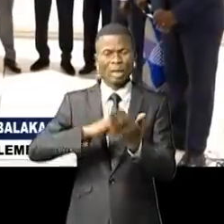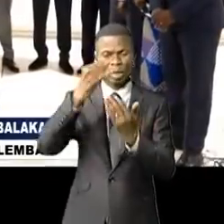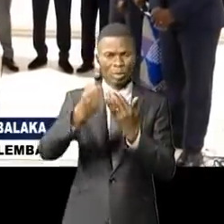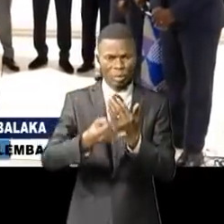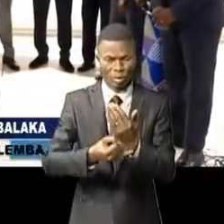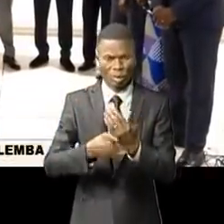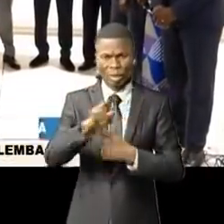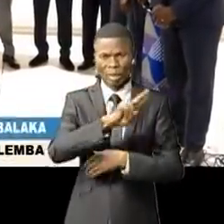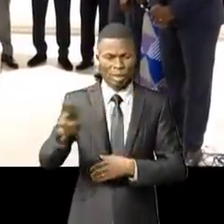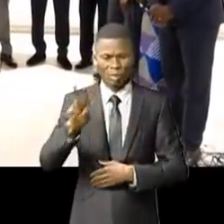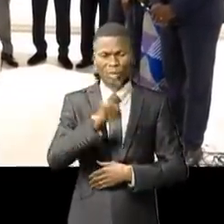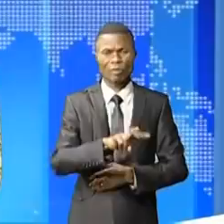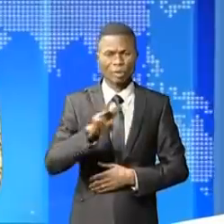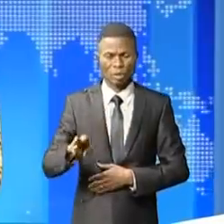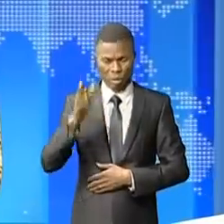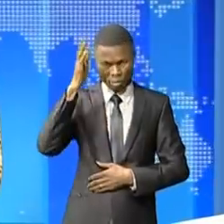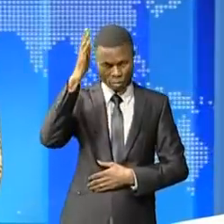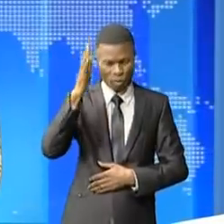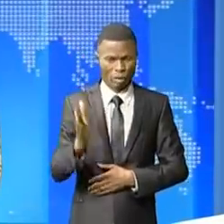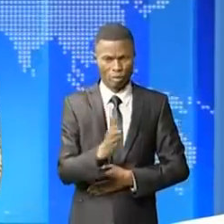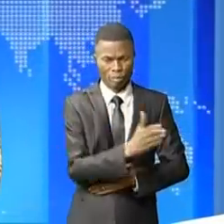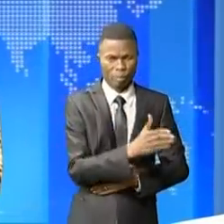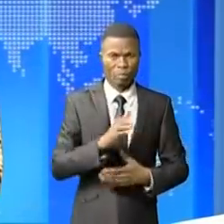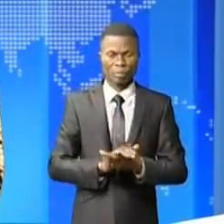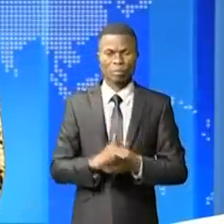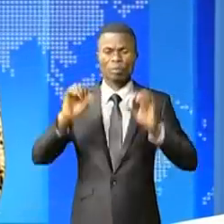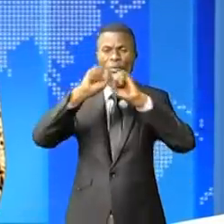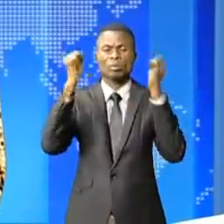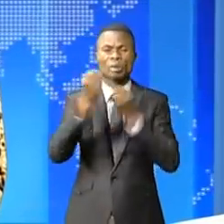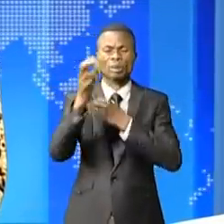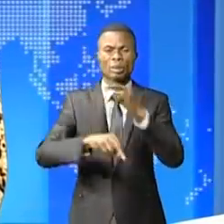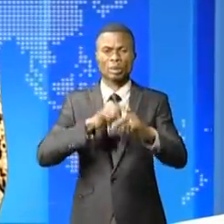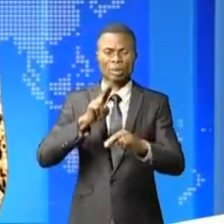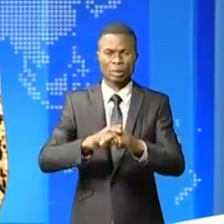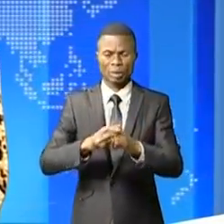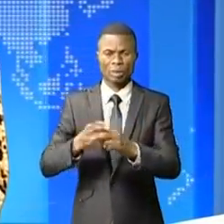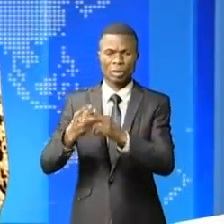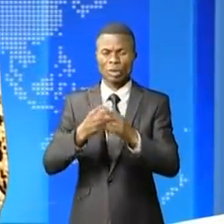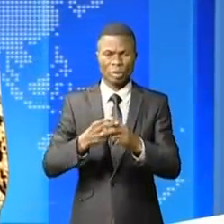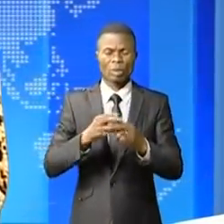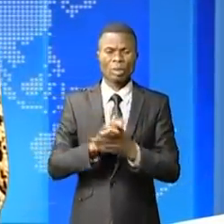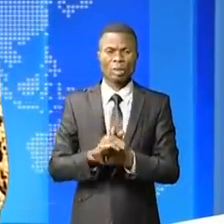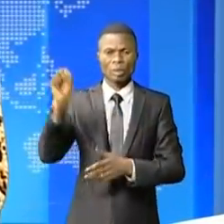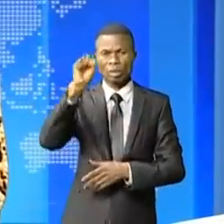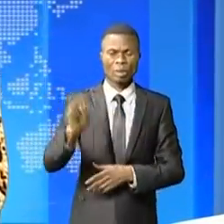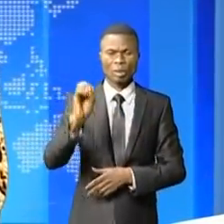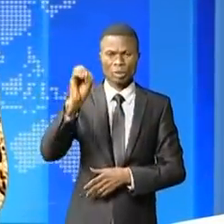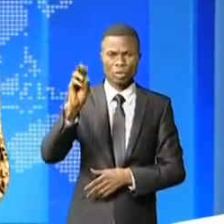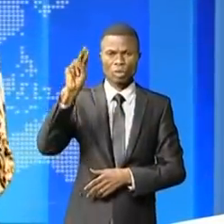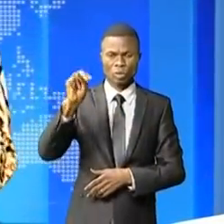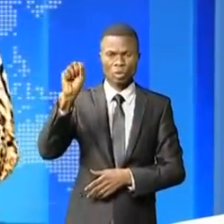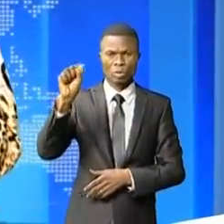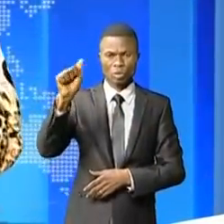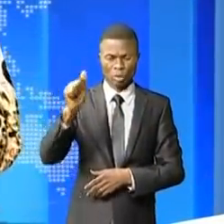en 2022. Et puis, la Société Nationale d'Assurance poursuit sans désemparer le